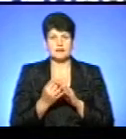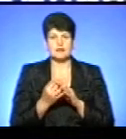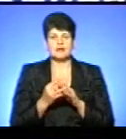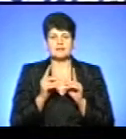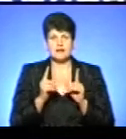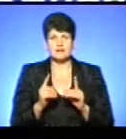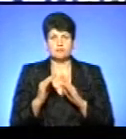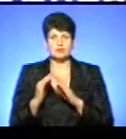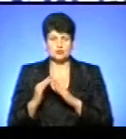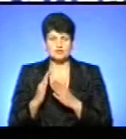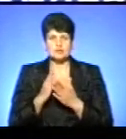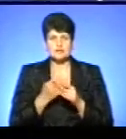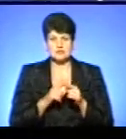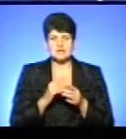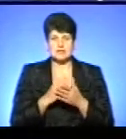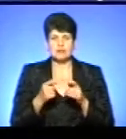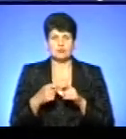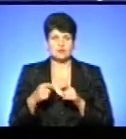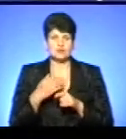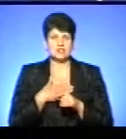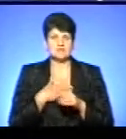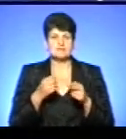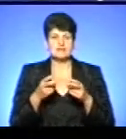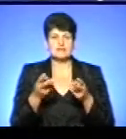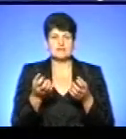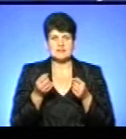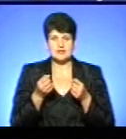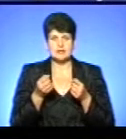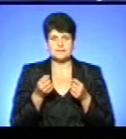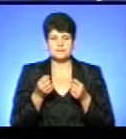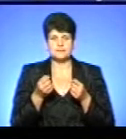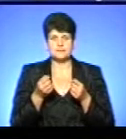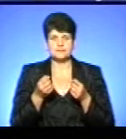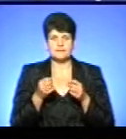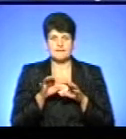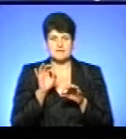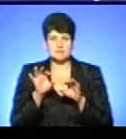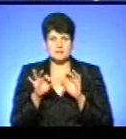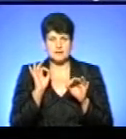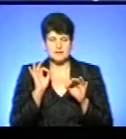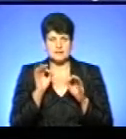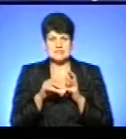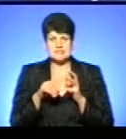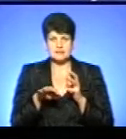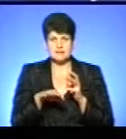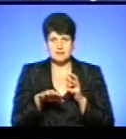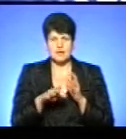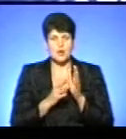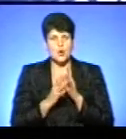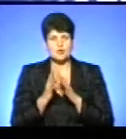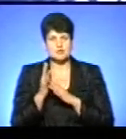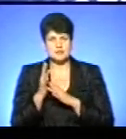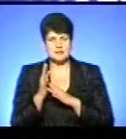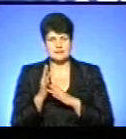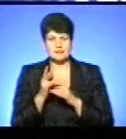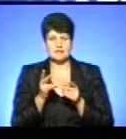будинками, що також є значним порушенням. Наші спеціалісти здійснили відбір зірців, ґрунту, також рослин на